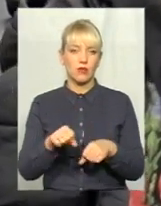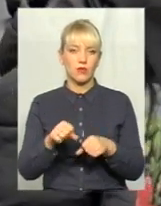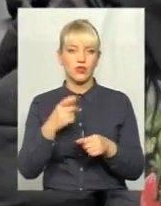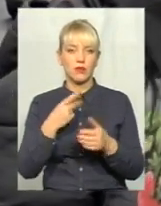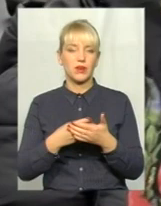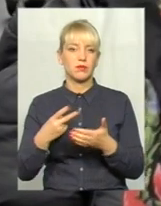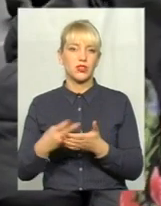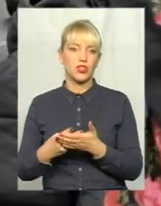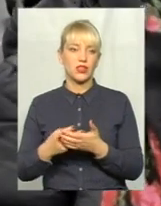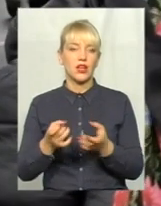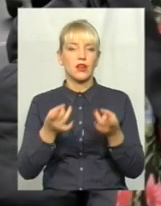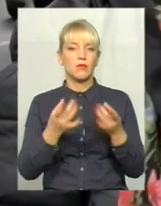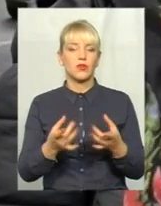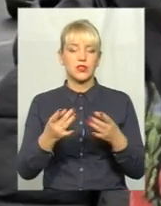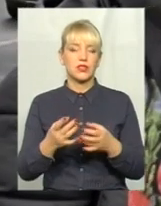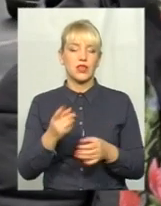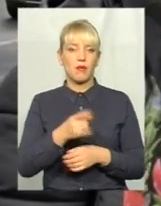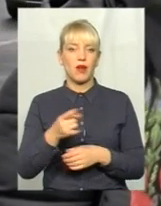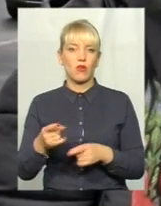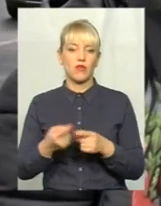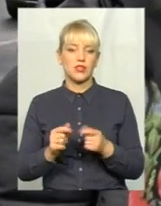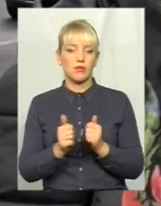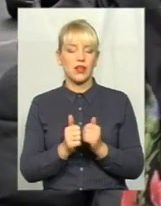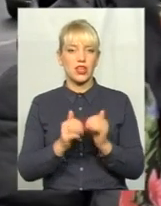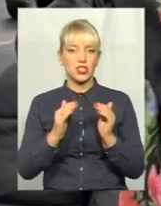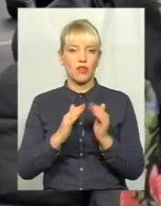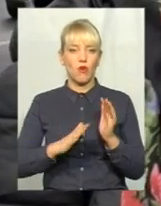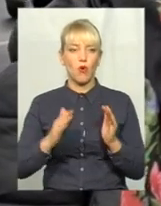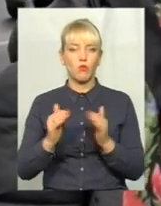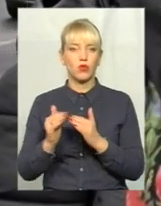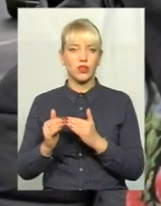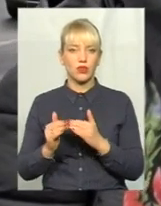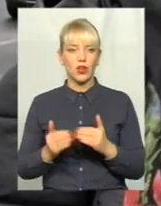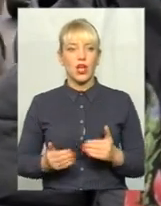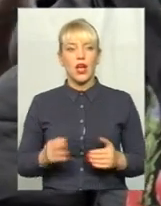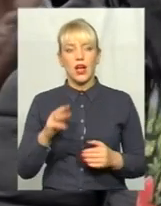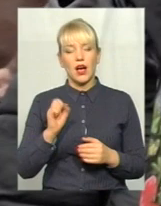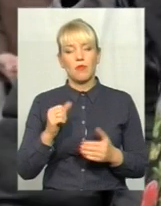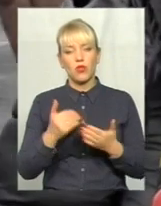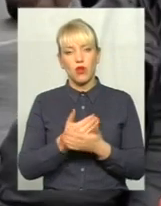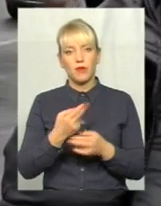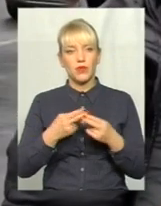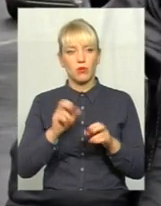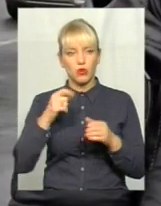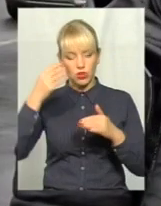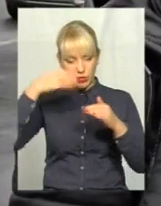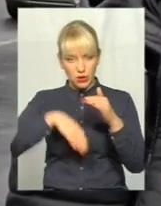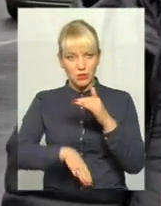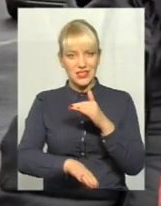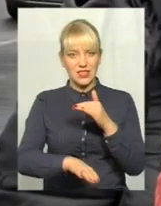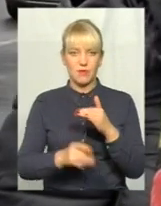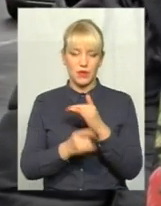прості парковки, це біля житлового будинку, по нових технологіях можна робити підземні паркінки.